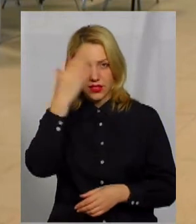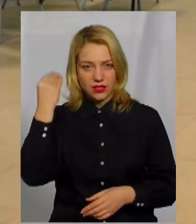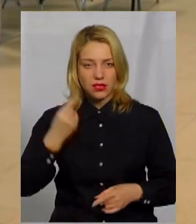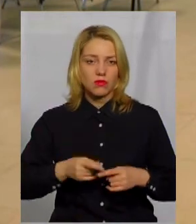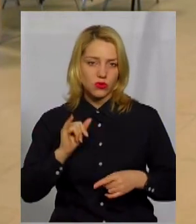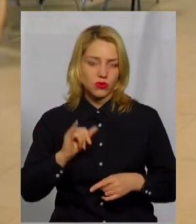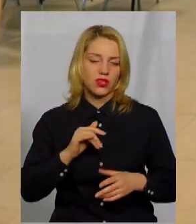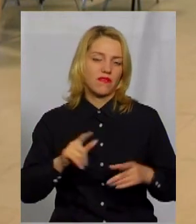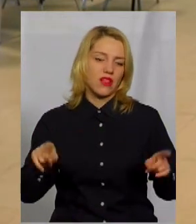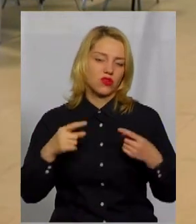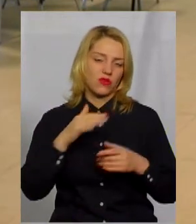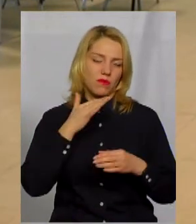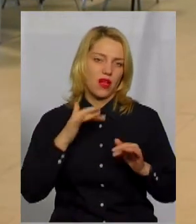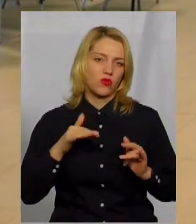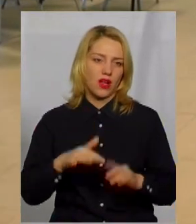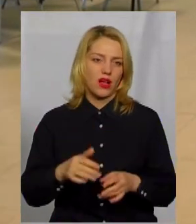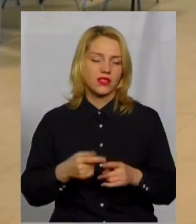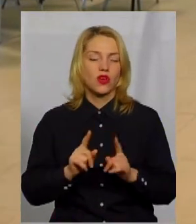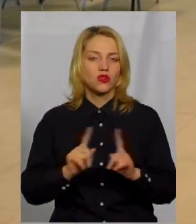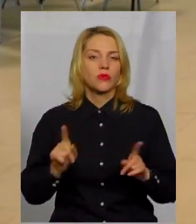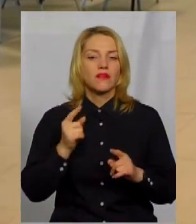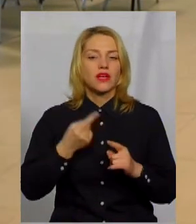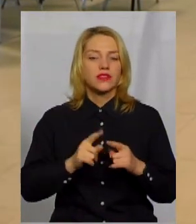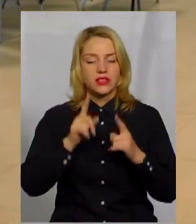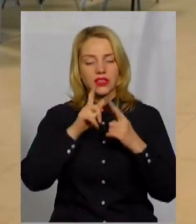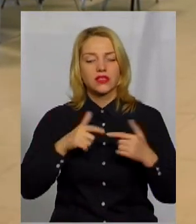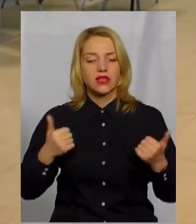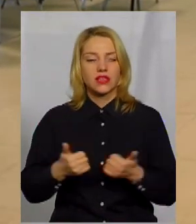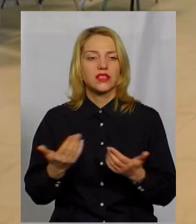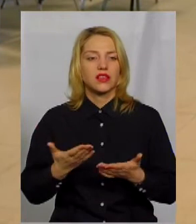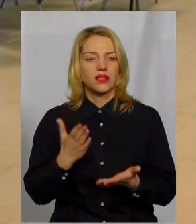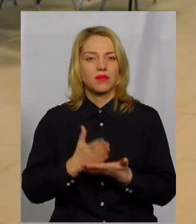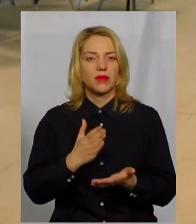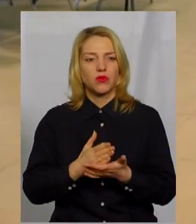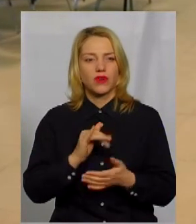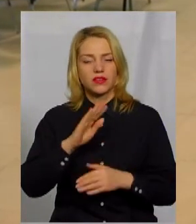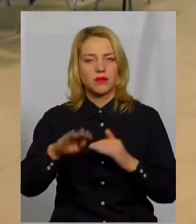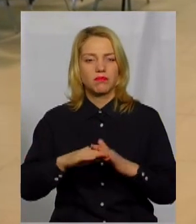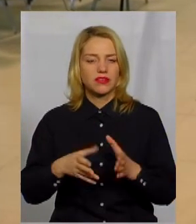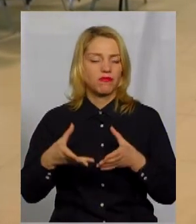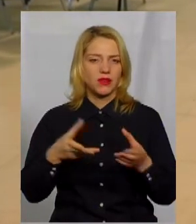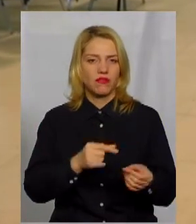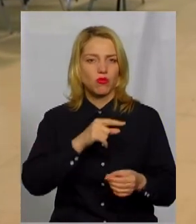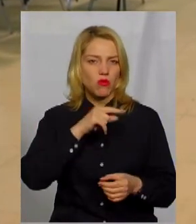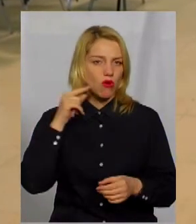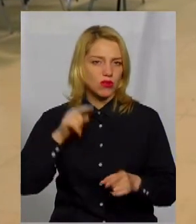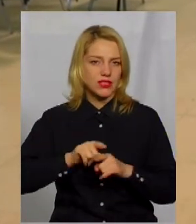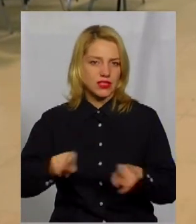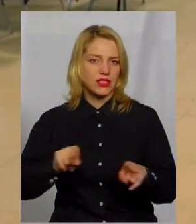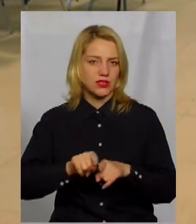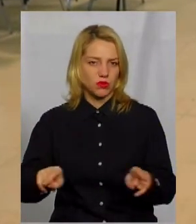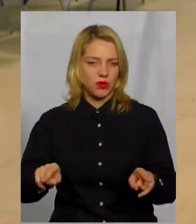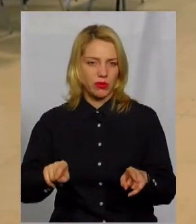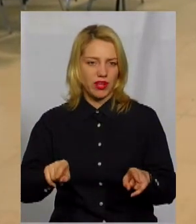багато чудових акцій. Особливо в тих країнах, які ще більш так перебувають, можливо, під впливом Росії і де активно російська